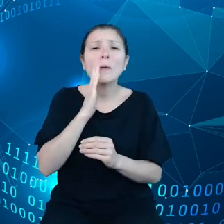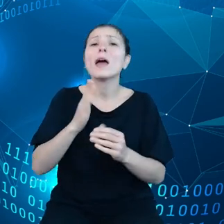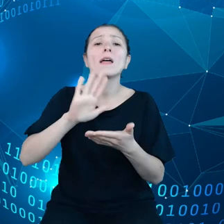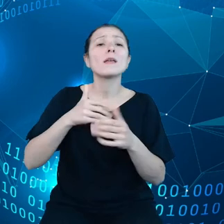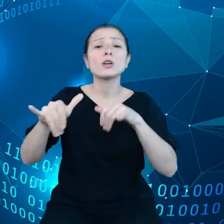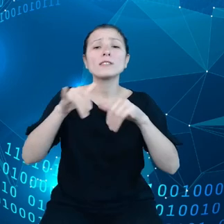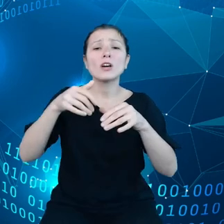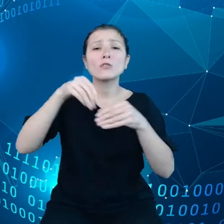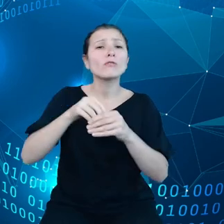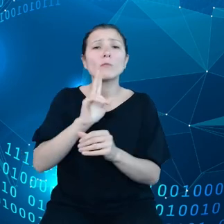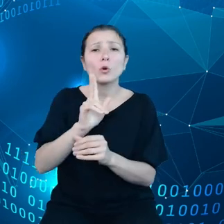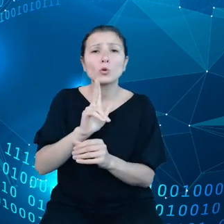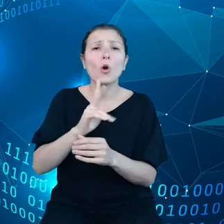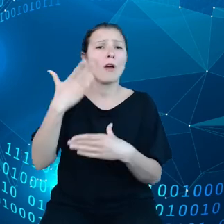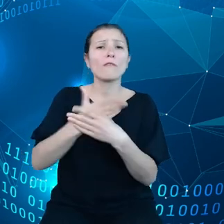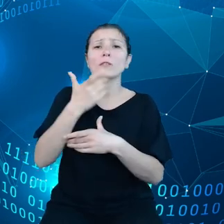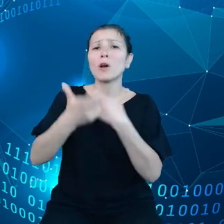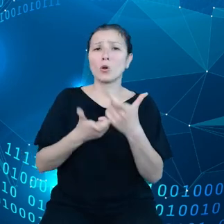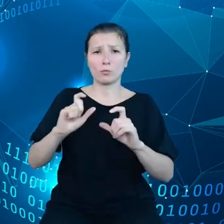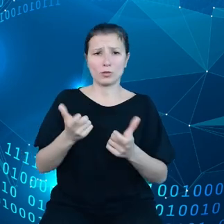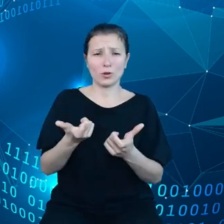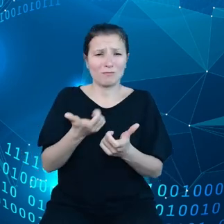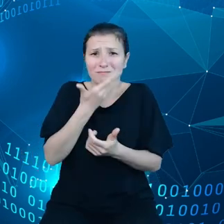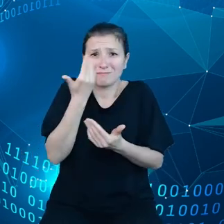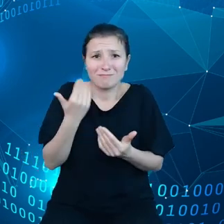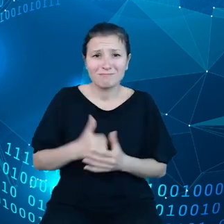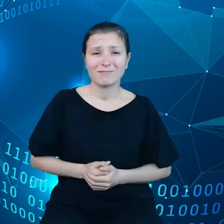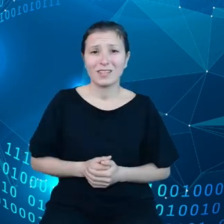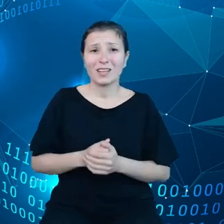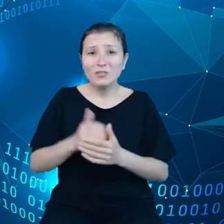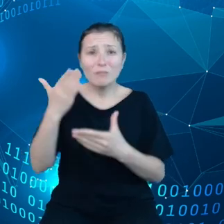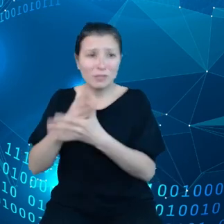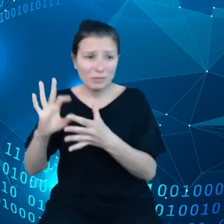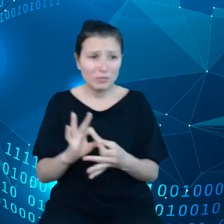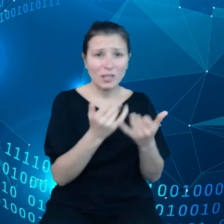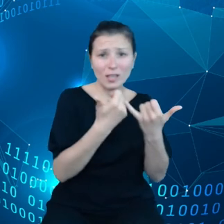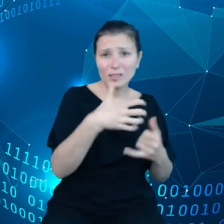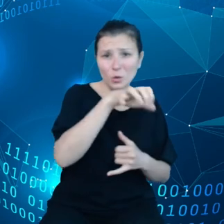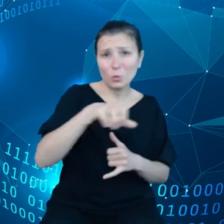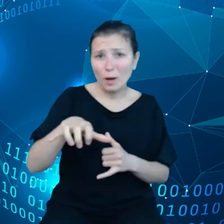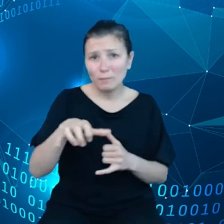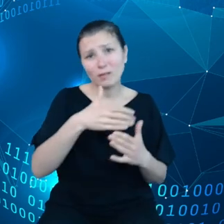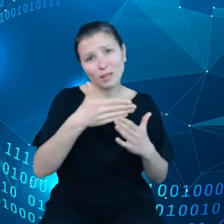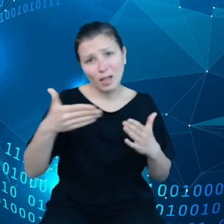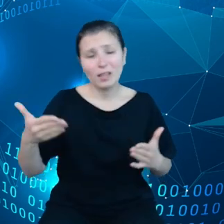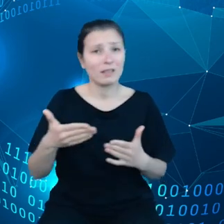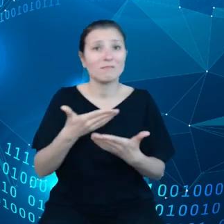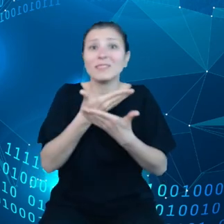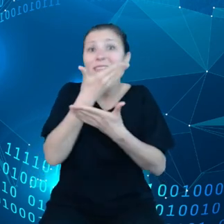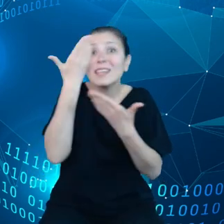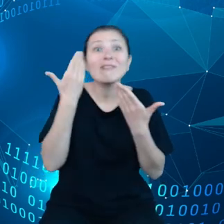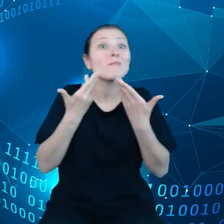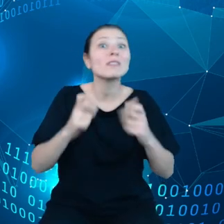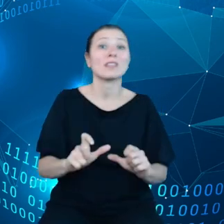czym ta firma się zajmuje, czy jest powiązana z innymi podmiotami i tak dalej, i tak dalej, dopóki